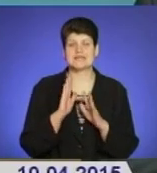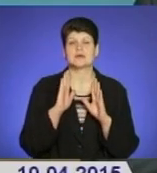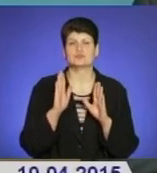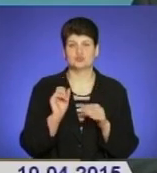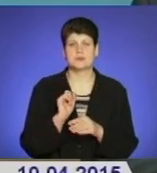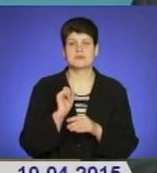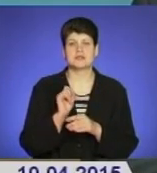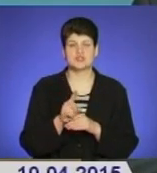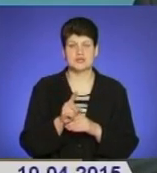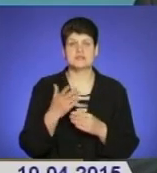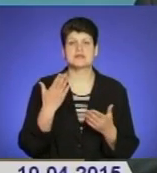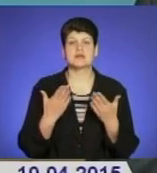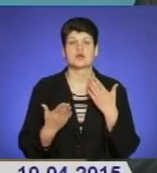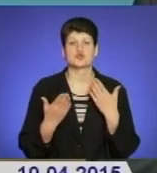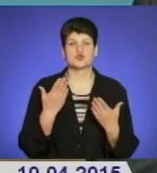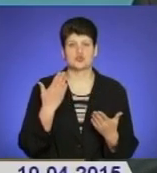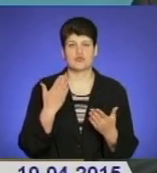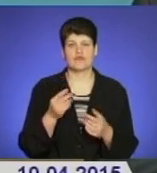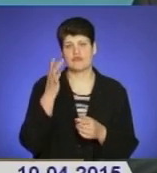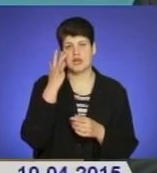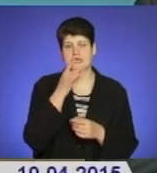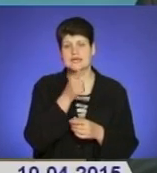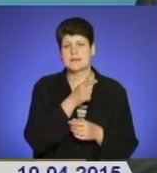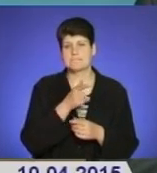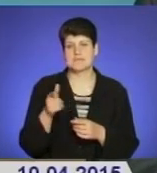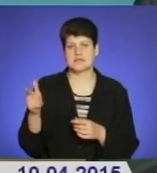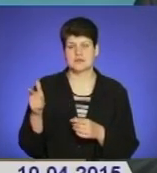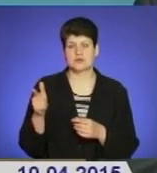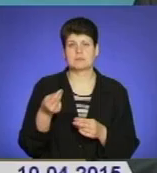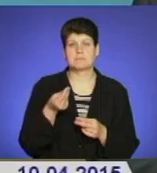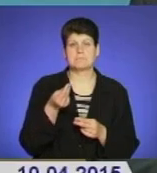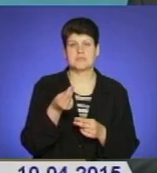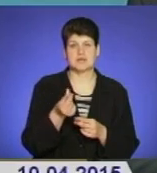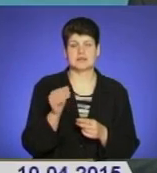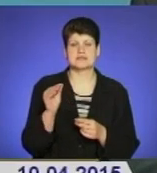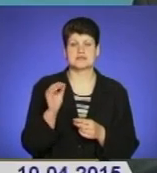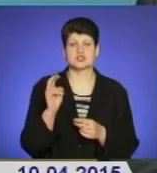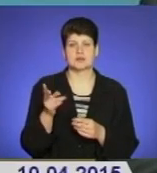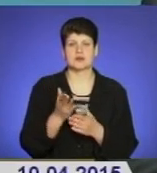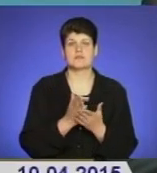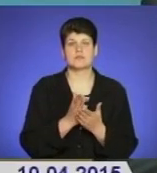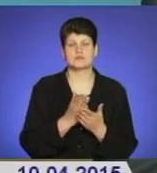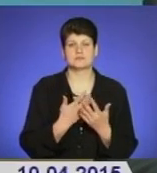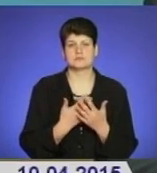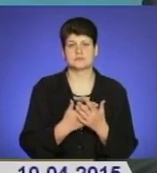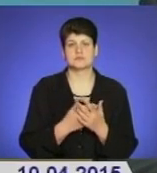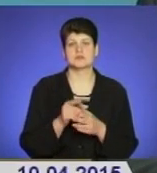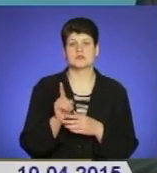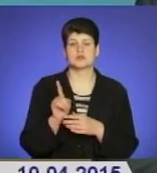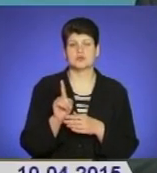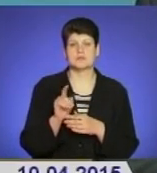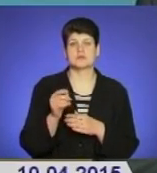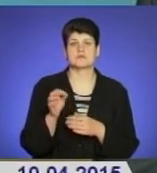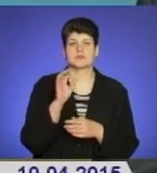призначатися, якщо в літній період, якщо плата за комунальні послуги в межах соціальних норми